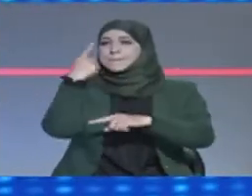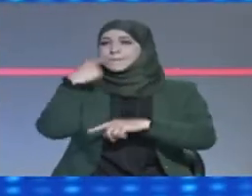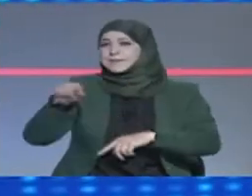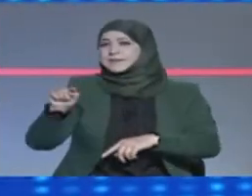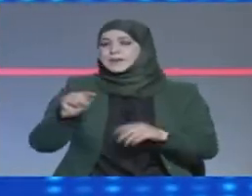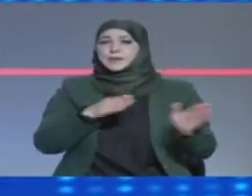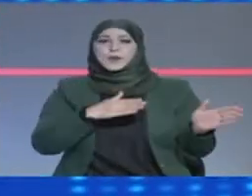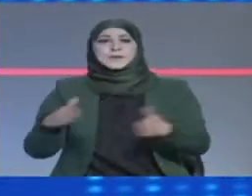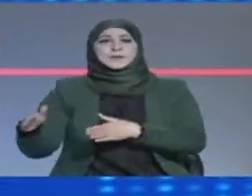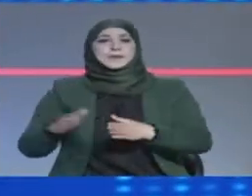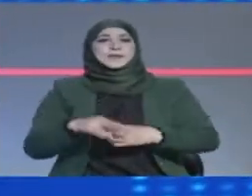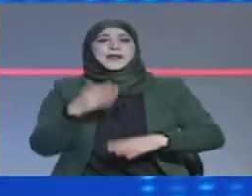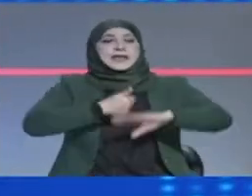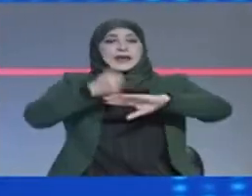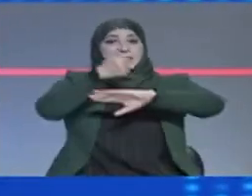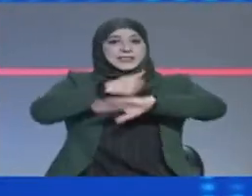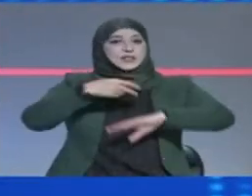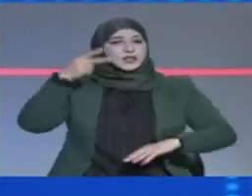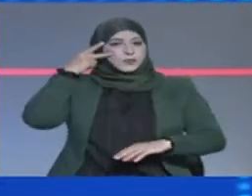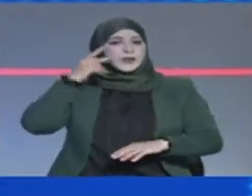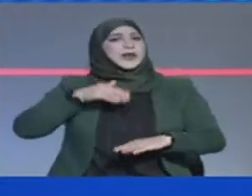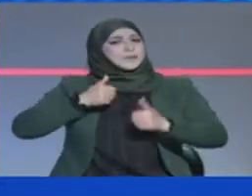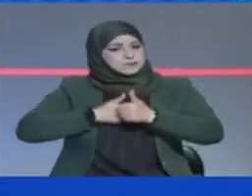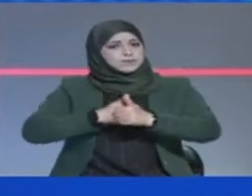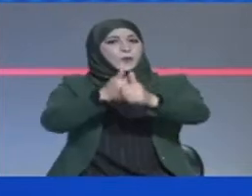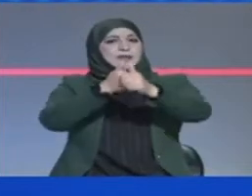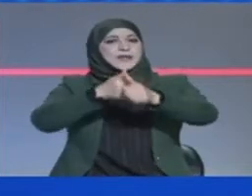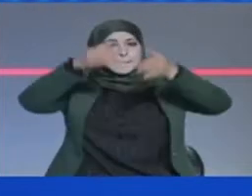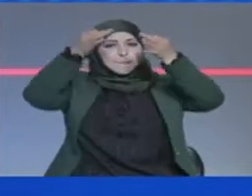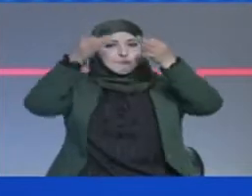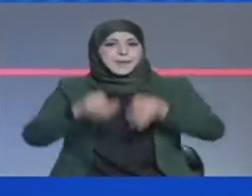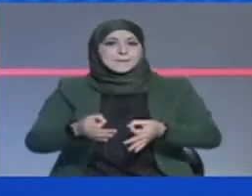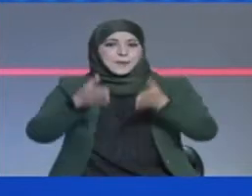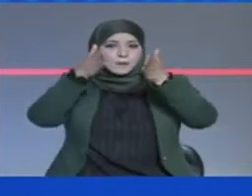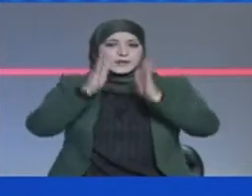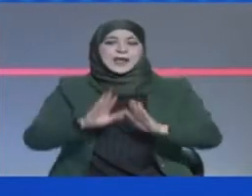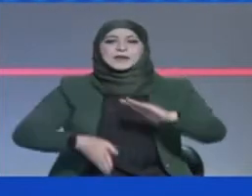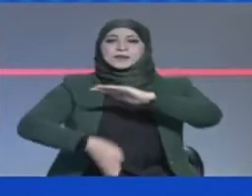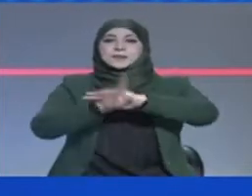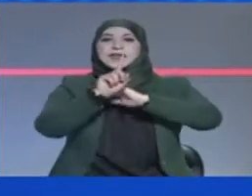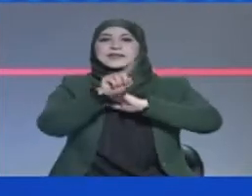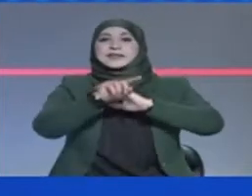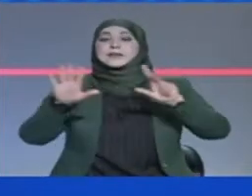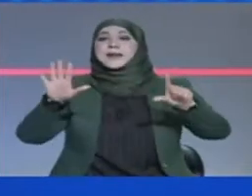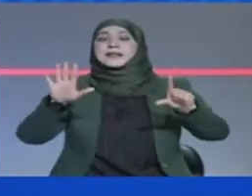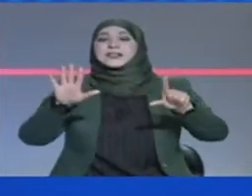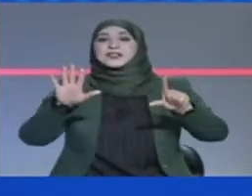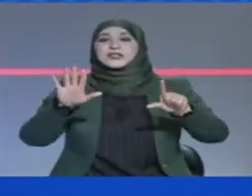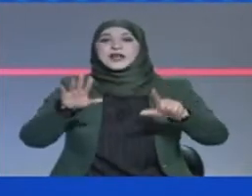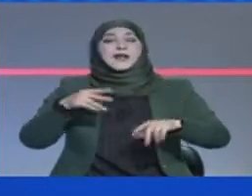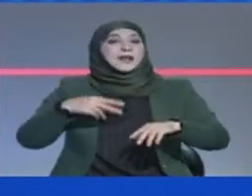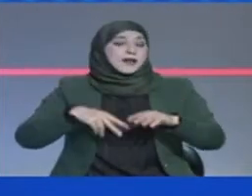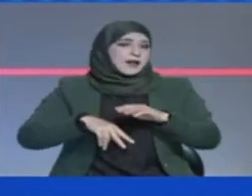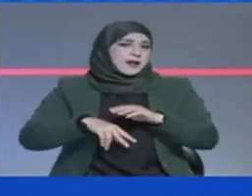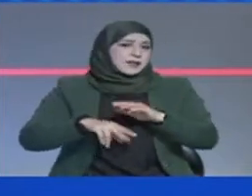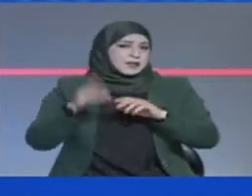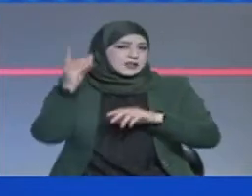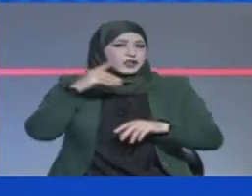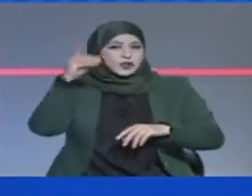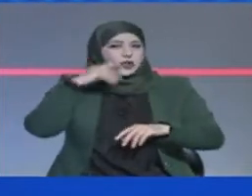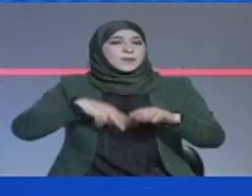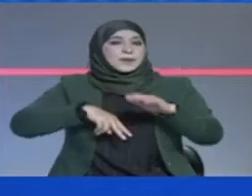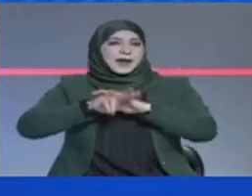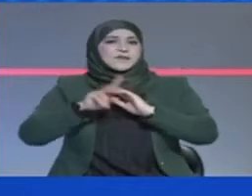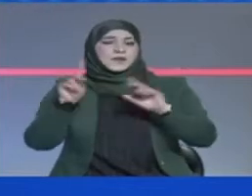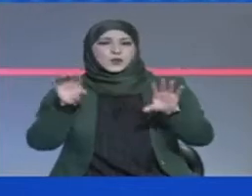رئيس الجمهورية باقي على العهد موصلة المسار الذي انطلق منذ السابع عشر من ديسمبر عشر وألفين من أجل حق